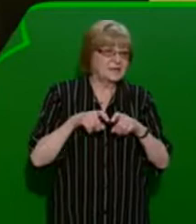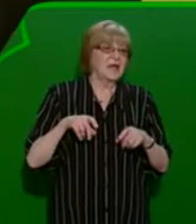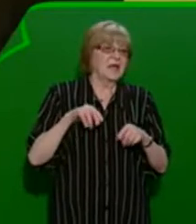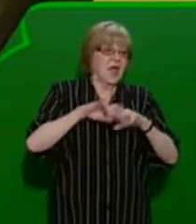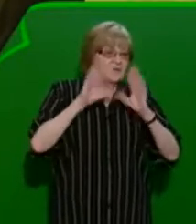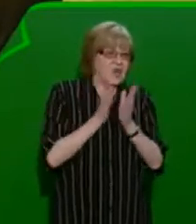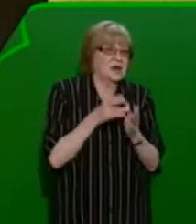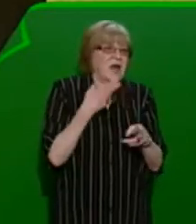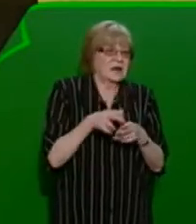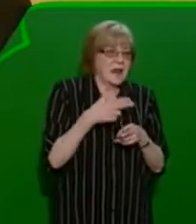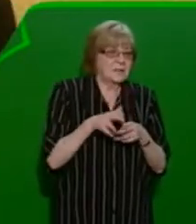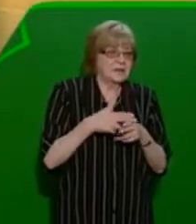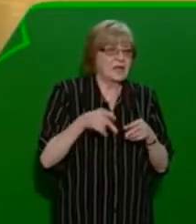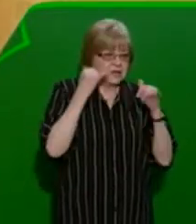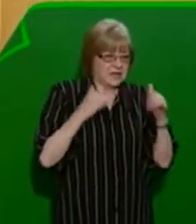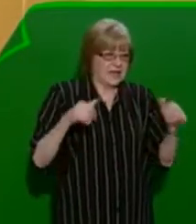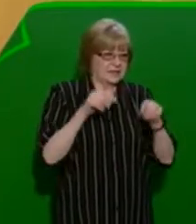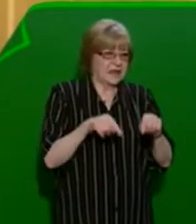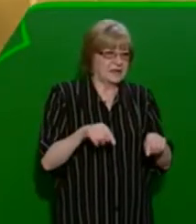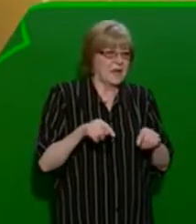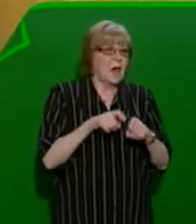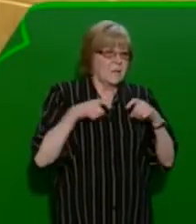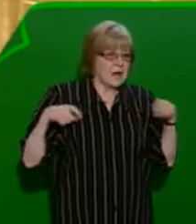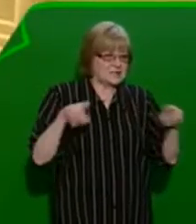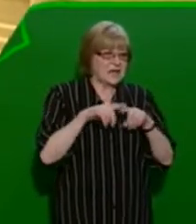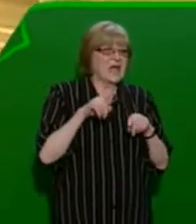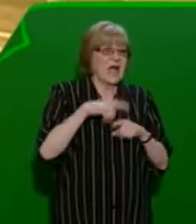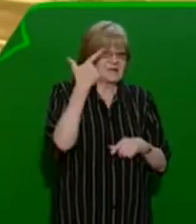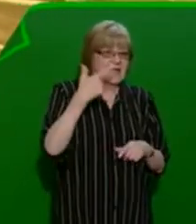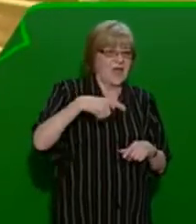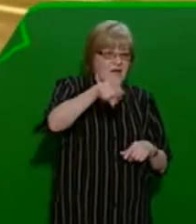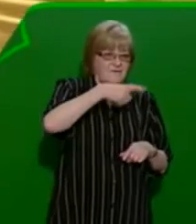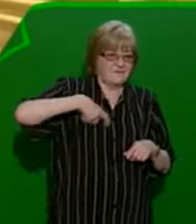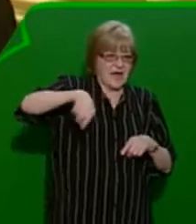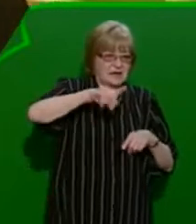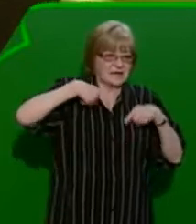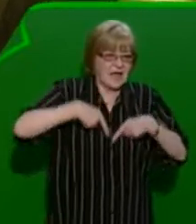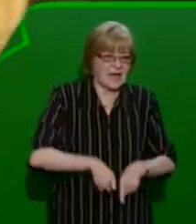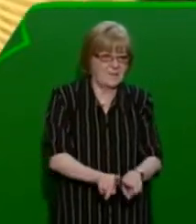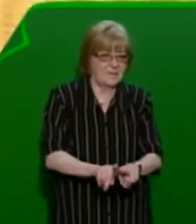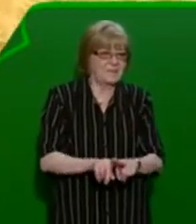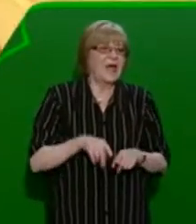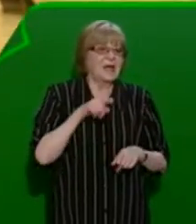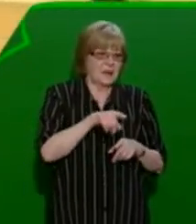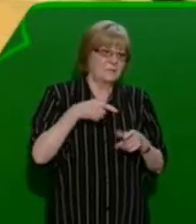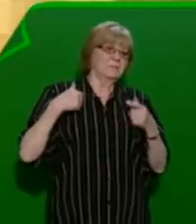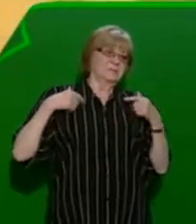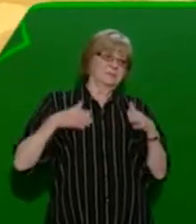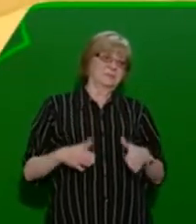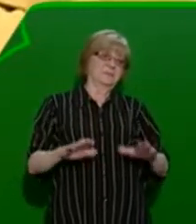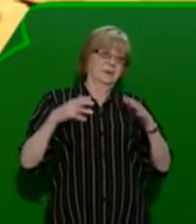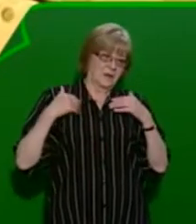rehabilitační linka, je tady vlastně bazén a dvě vany, takže tady člověk vlastně se dává dohromady.